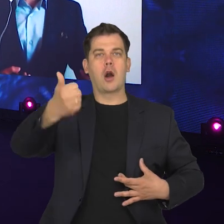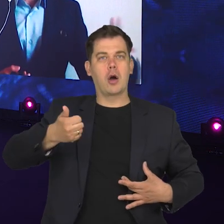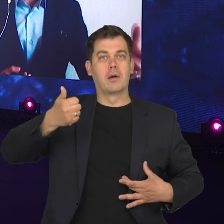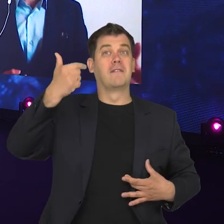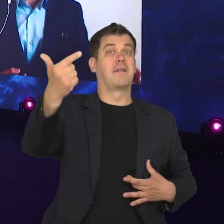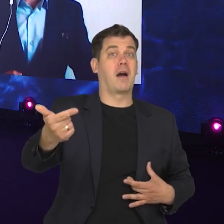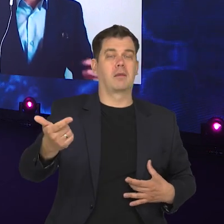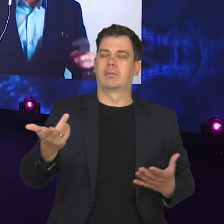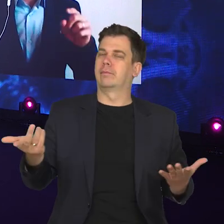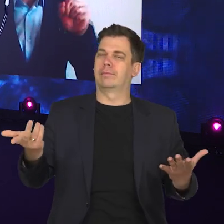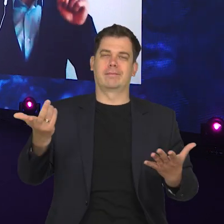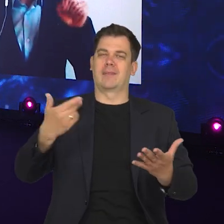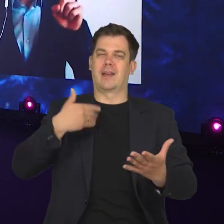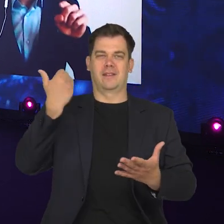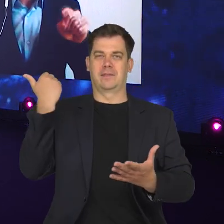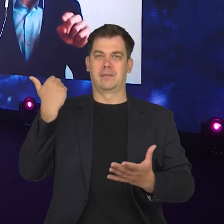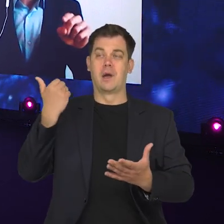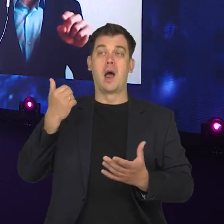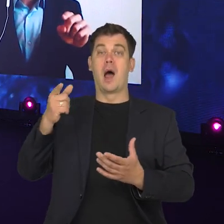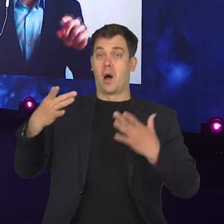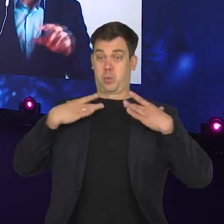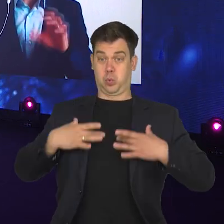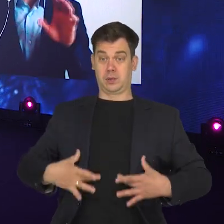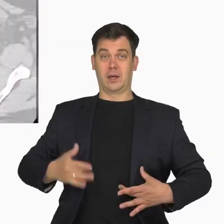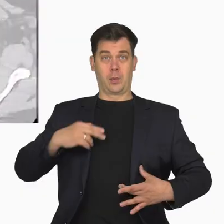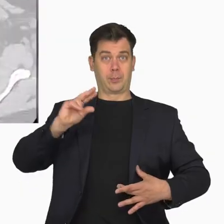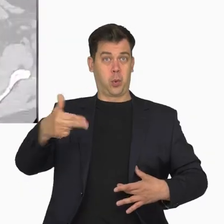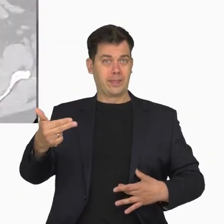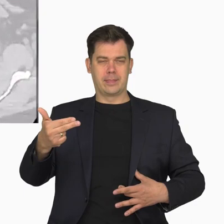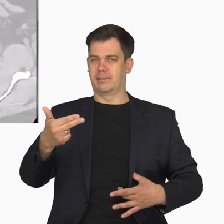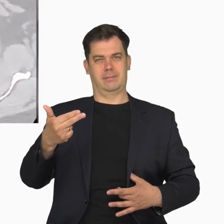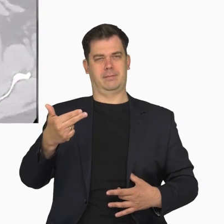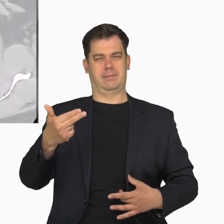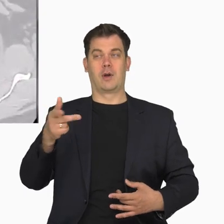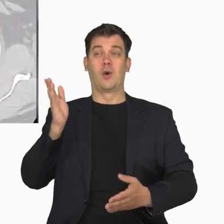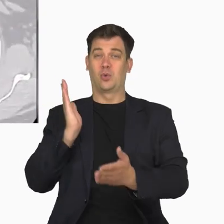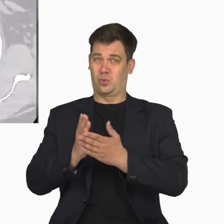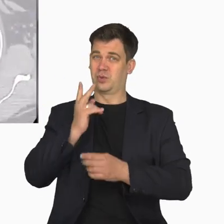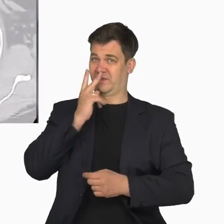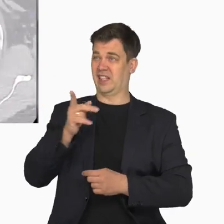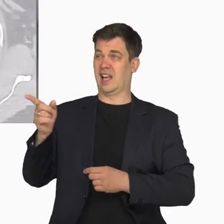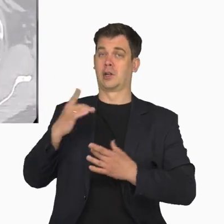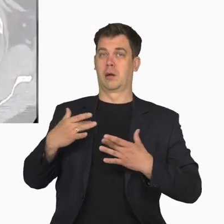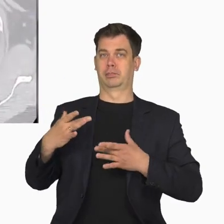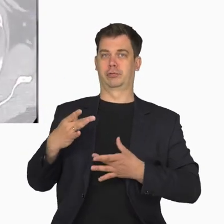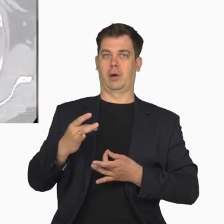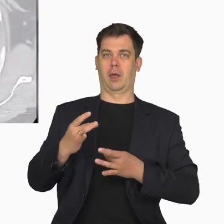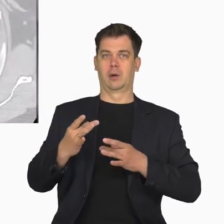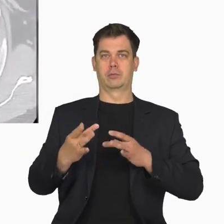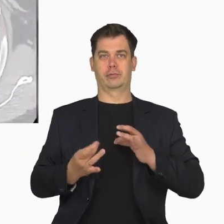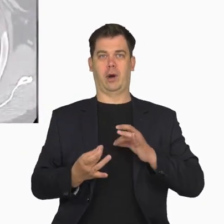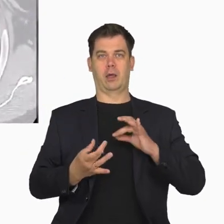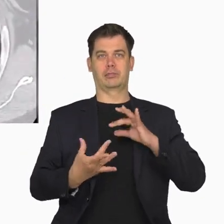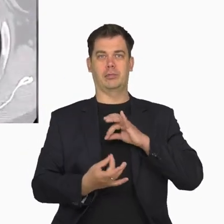za rok, za dwa lata, ale to, co widzicie w płucach, to nie jest tylko płyn. Tam już pojawiają się zlepy,